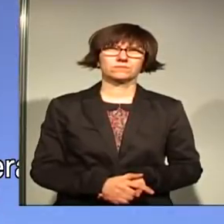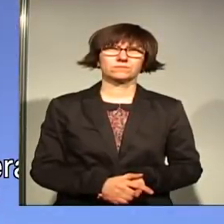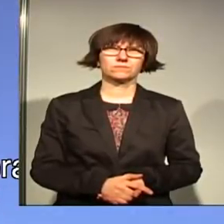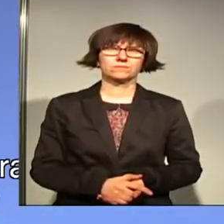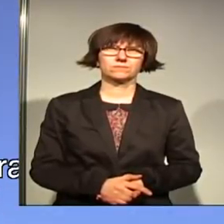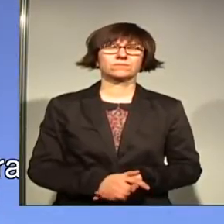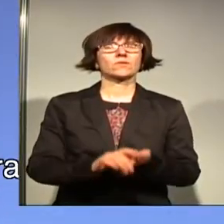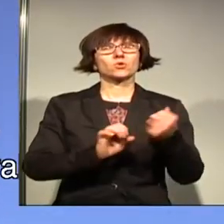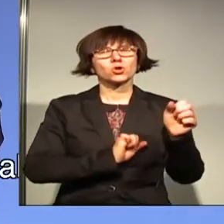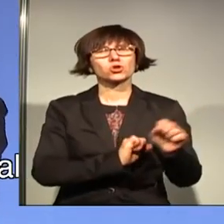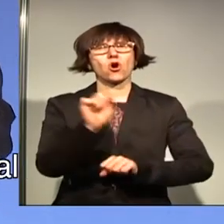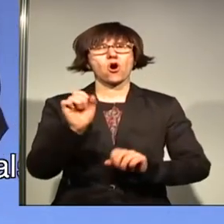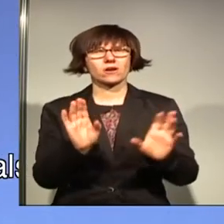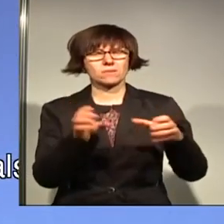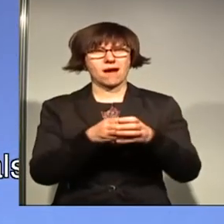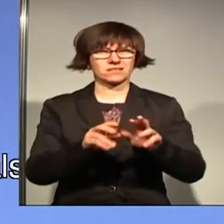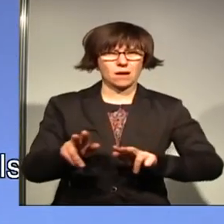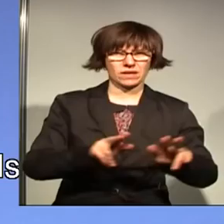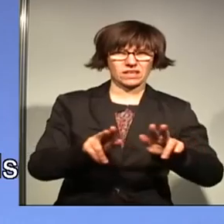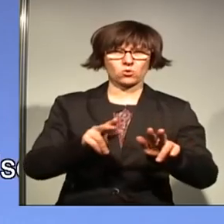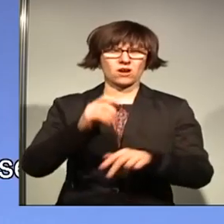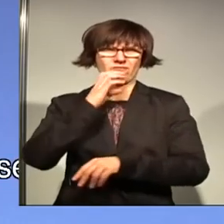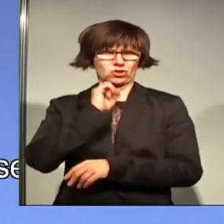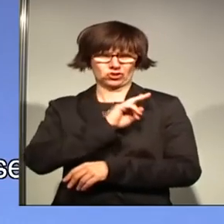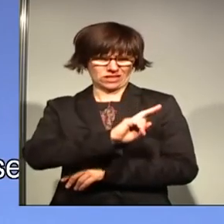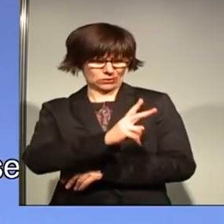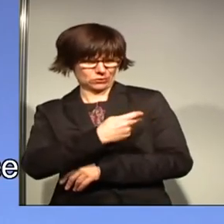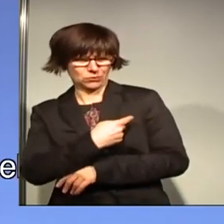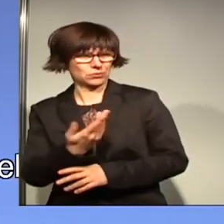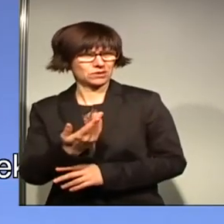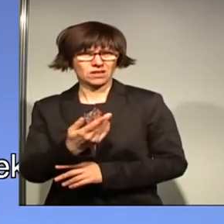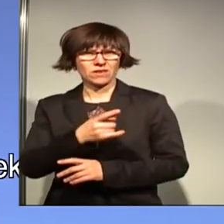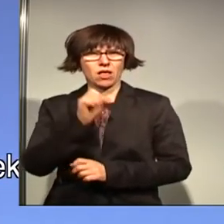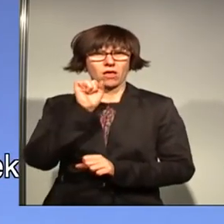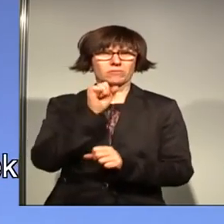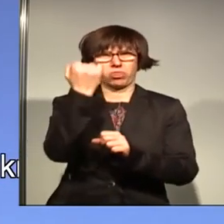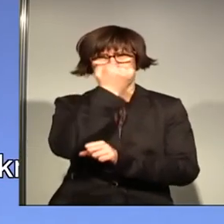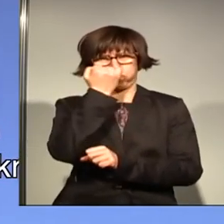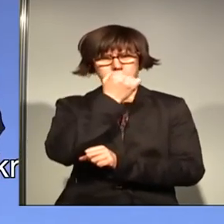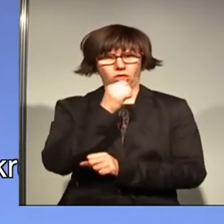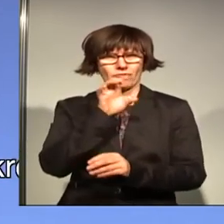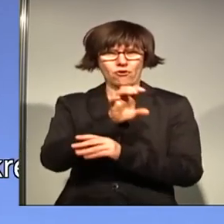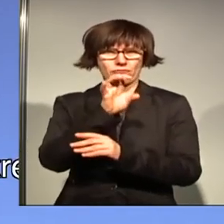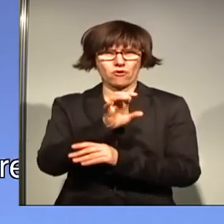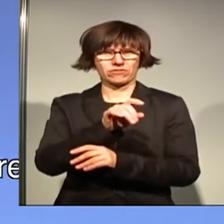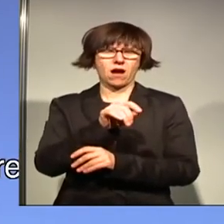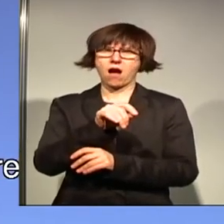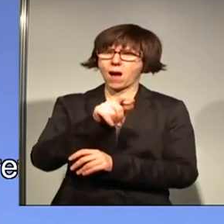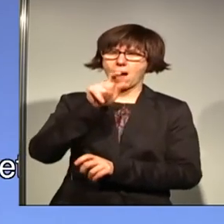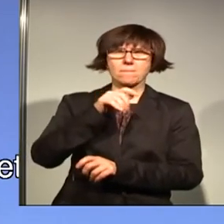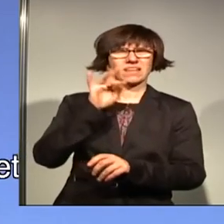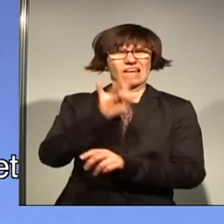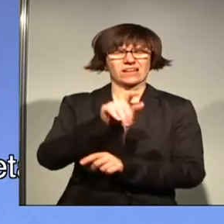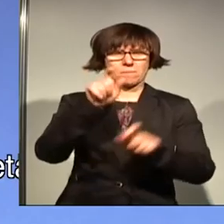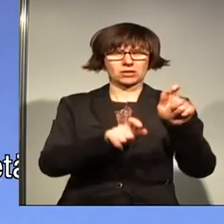Und trotz gemeinsamer Regierung will ich mich nicht mit denen gemein machen, die mit Betrugsvorwürfen Stimmung gegen Menschen aus Osteuropa machen,